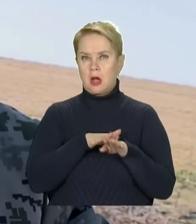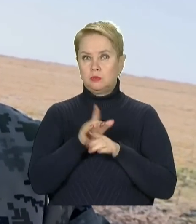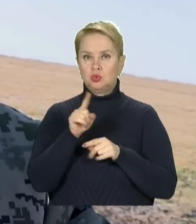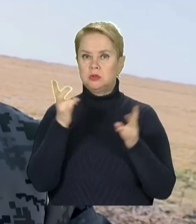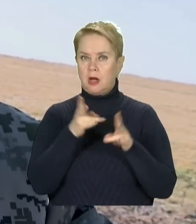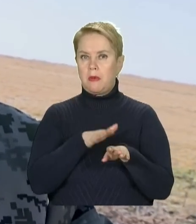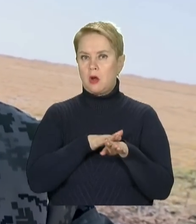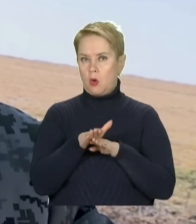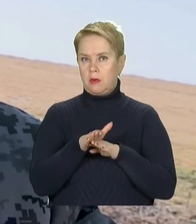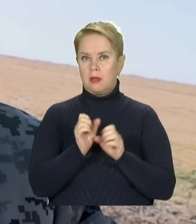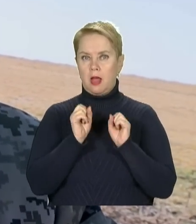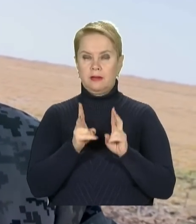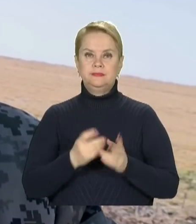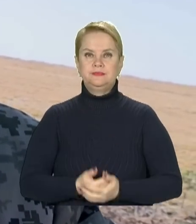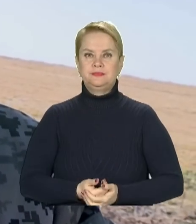те, що треба робити.